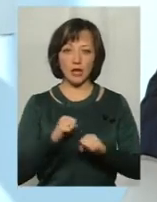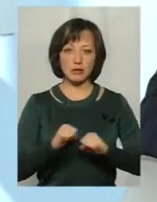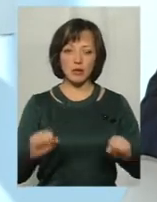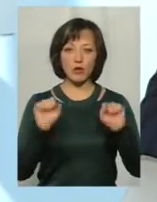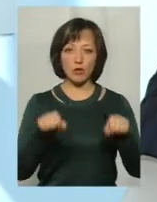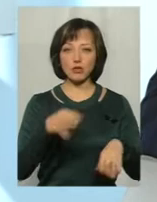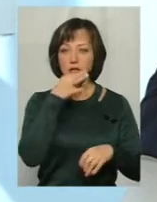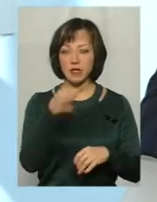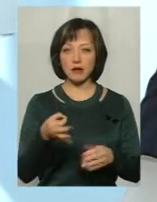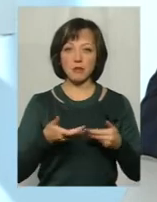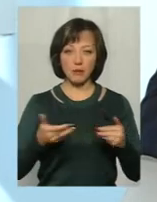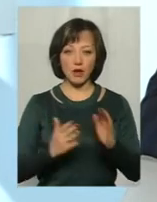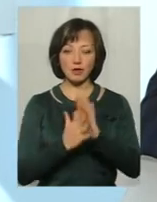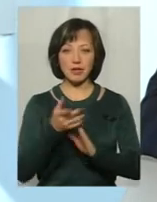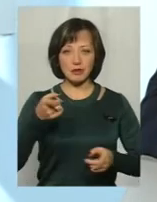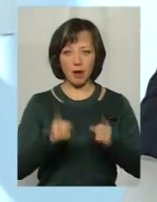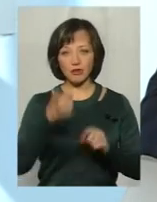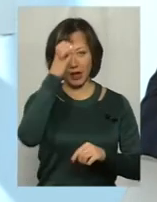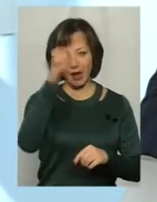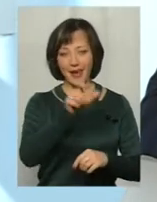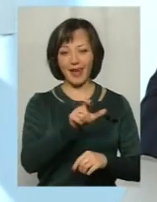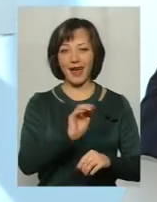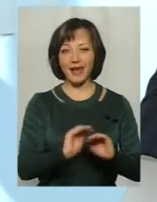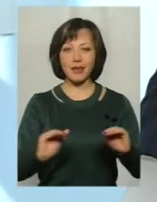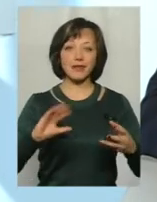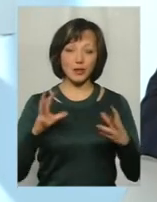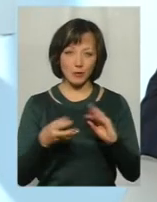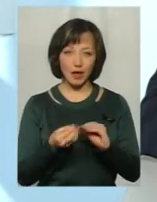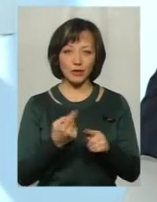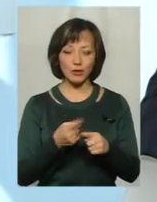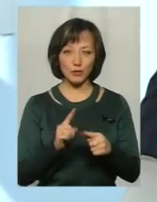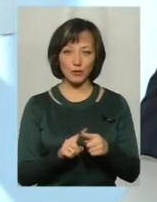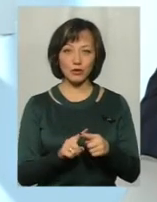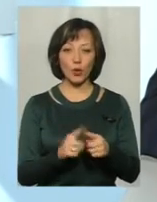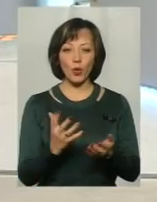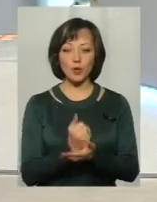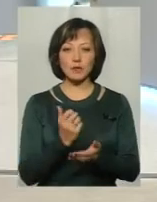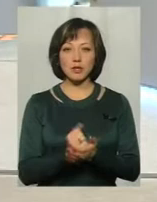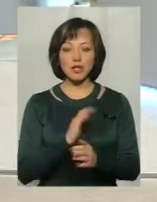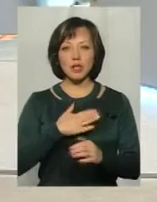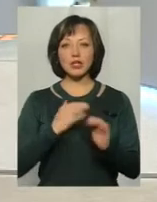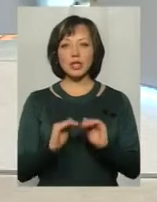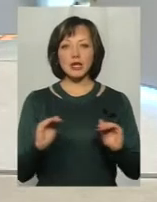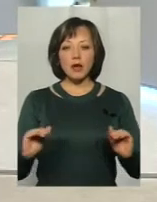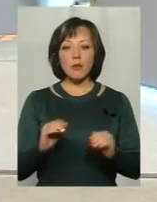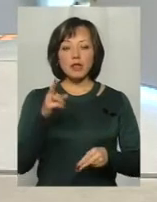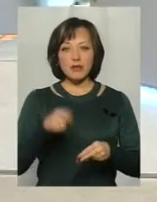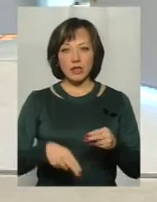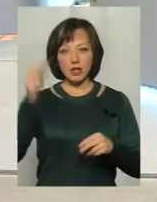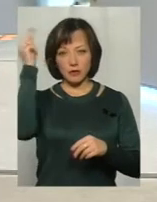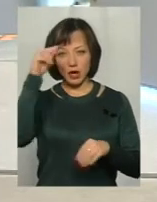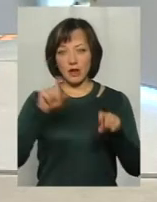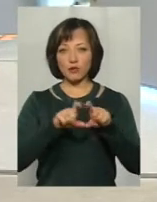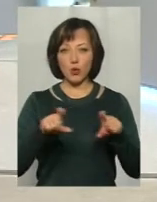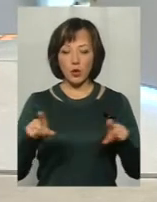можу казати, що ми ростемо справжніх геніїв. І результати тому – це успішність наших дітей по завершенні навчання в